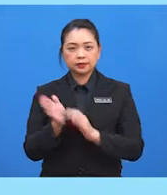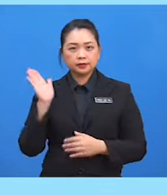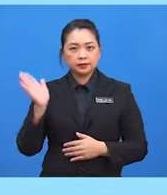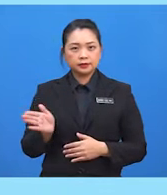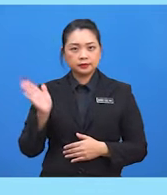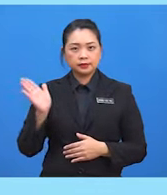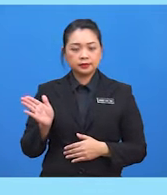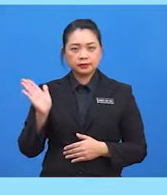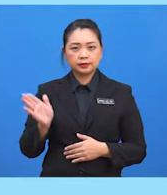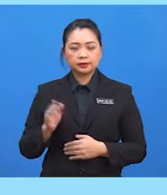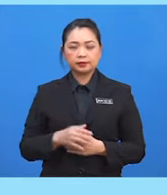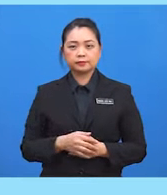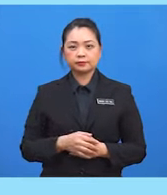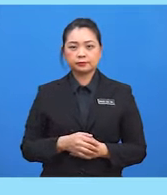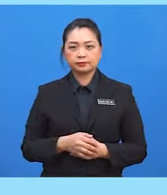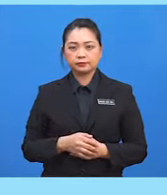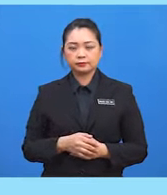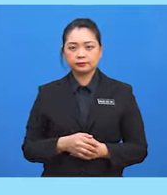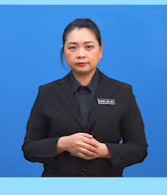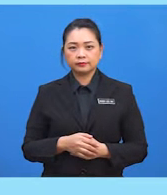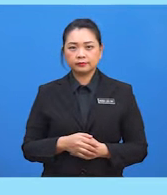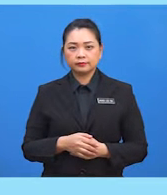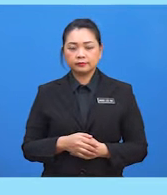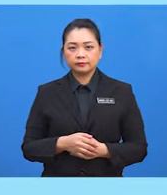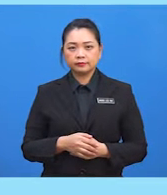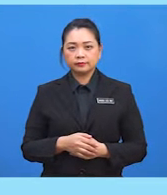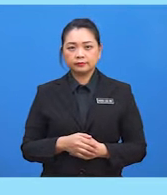.4882